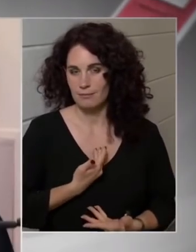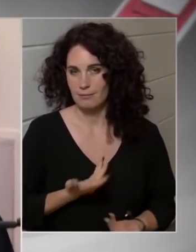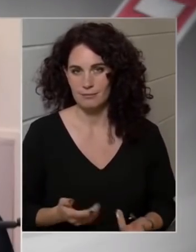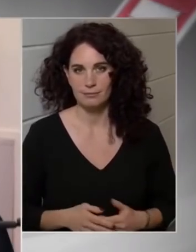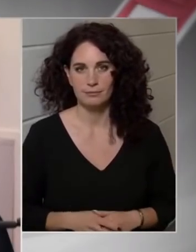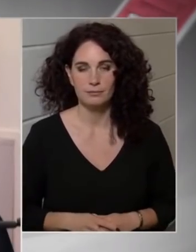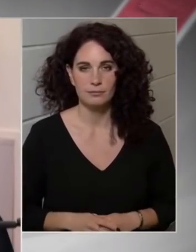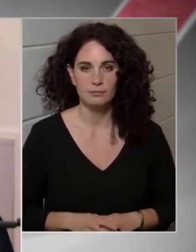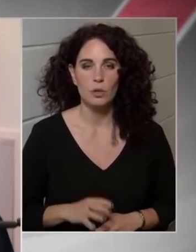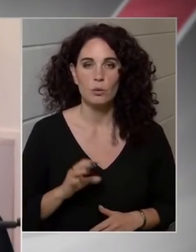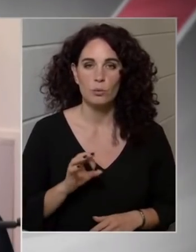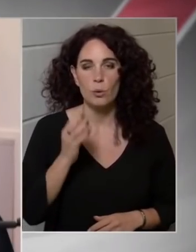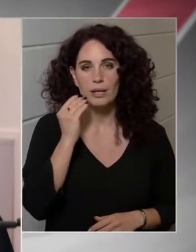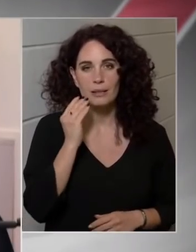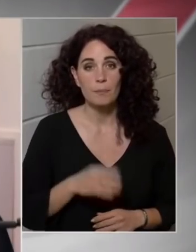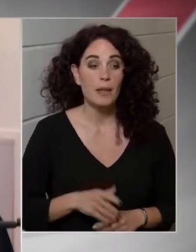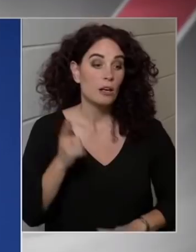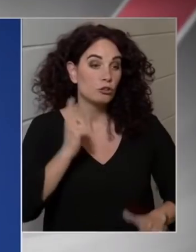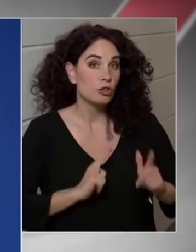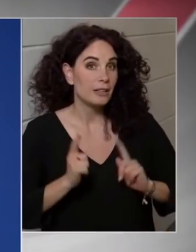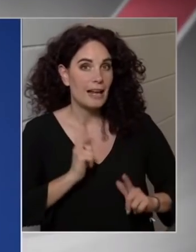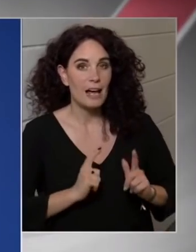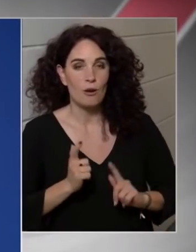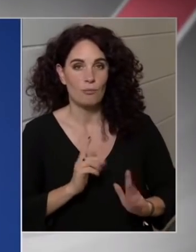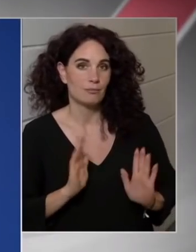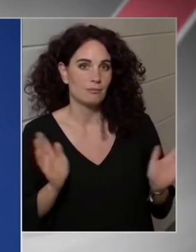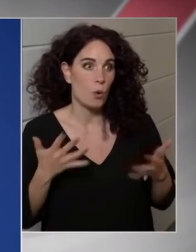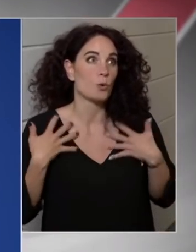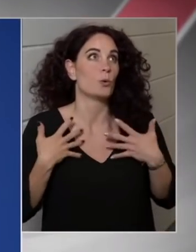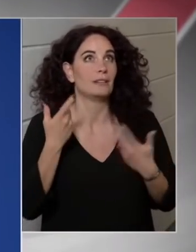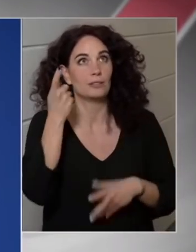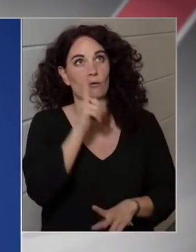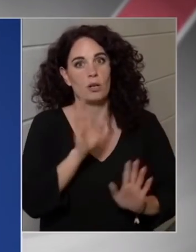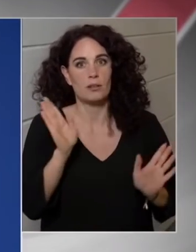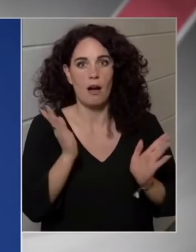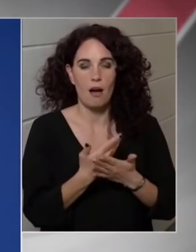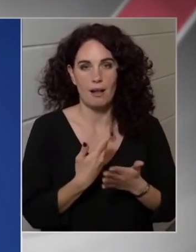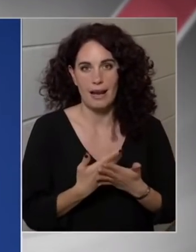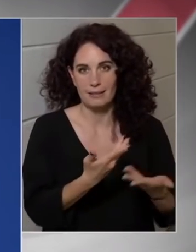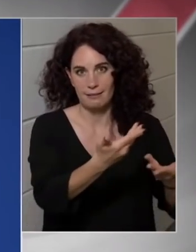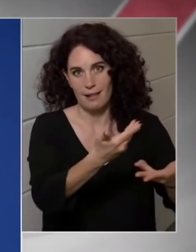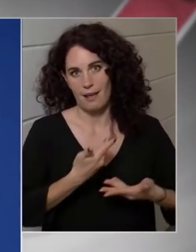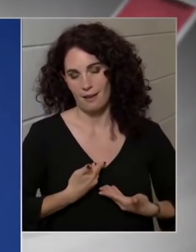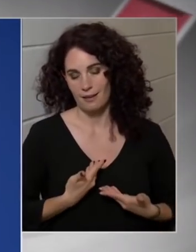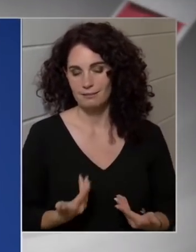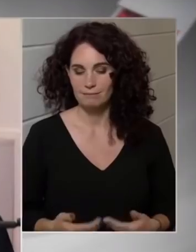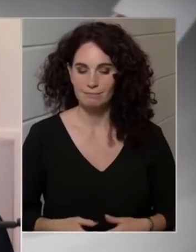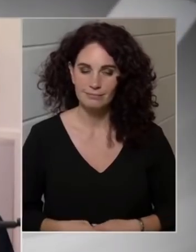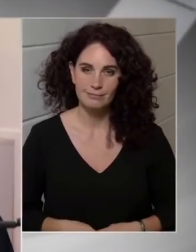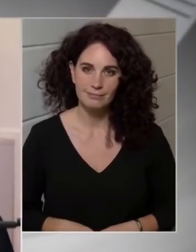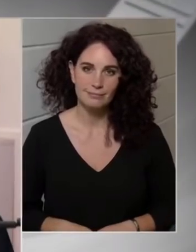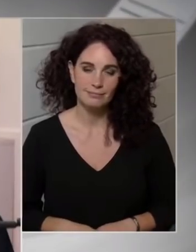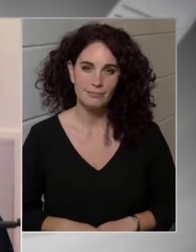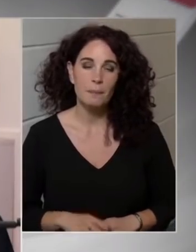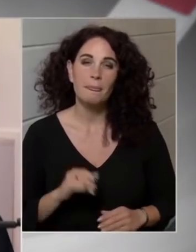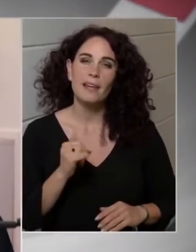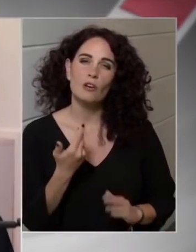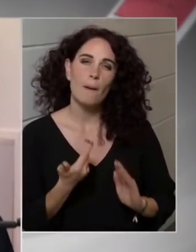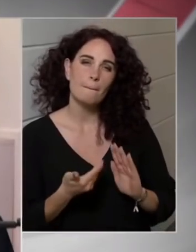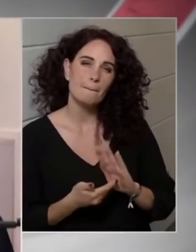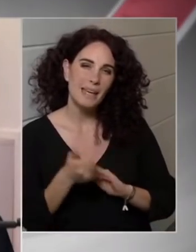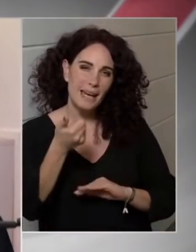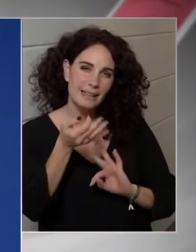Értem. Jó, nagyosz. Sajnálom, hogy nem megalapozott az információ. Mi örülnénk a legjobban, hogyha az lenne. Köszönöm szépen. És ha még egy